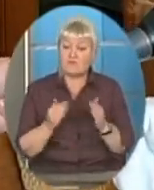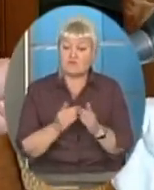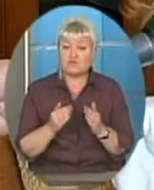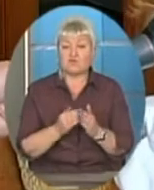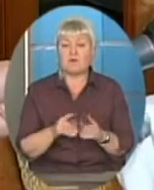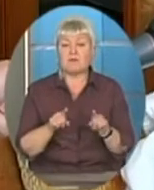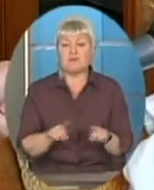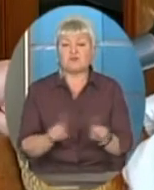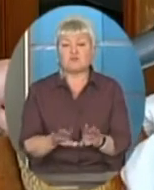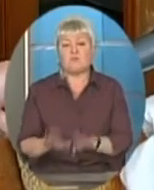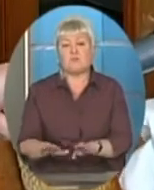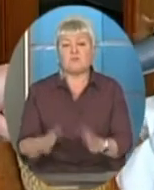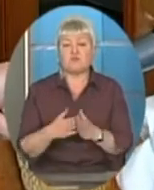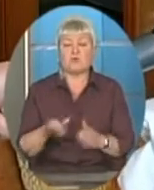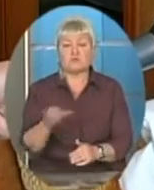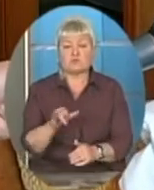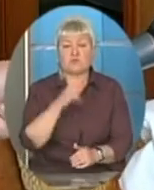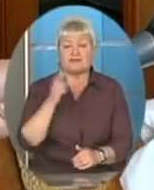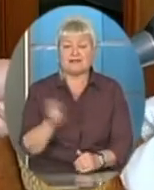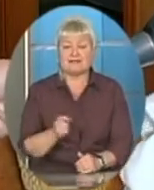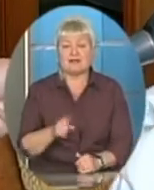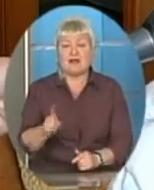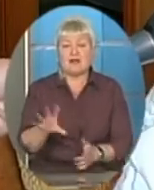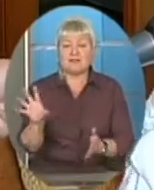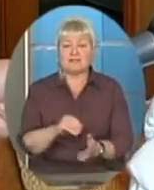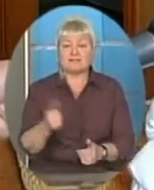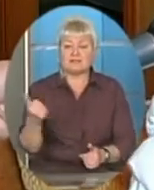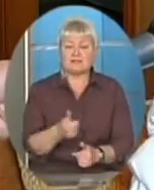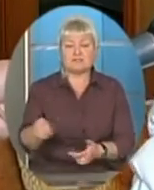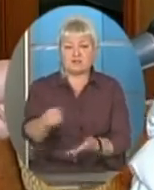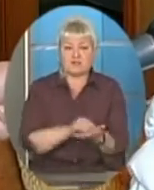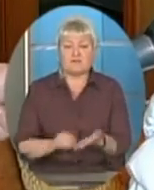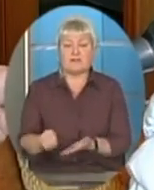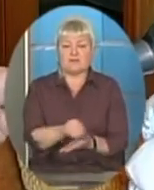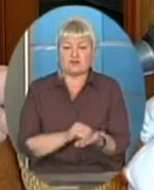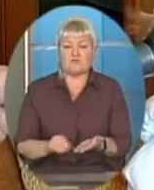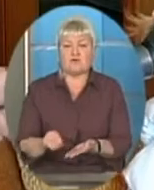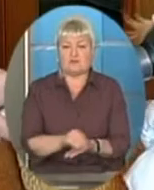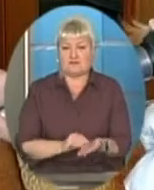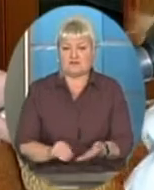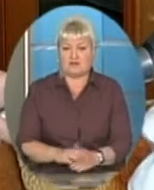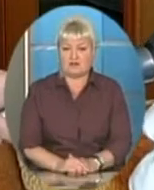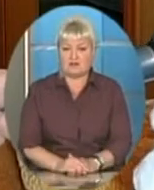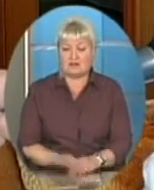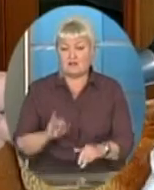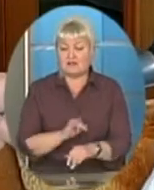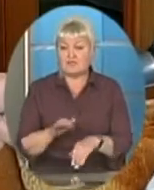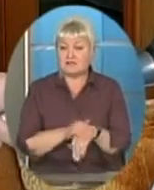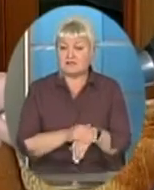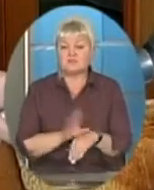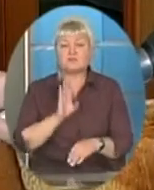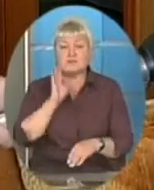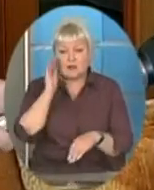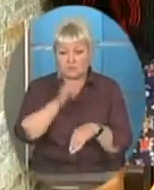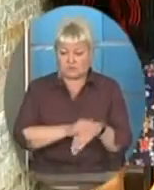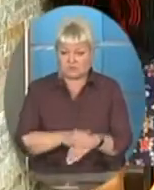Щоб побув вдома, субота, неділя, а так цілий тиждень тренування, і тренування, і фактично зранку